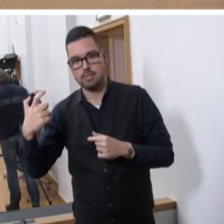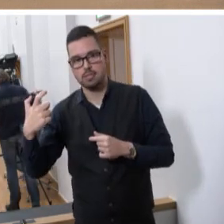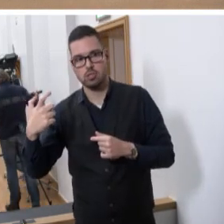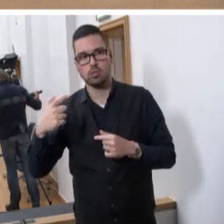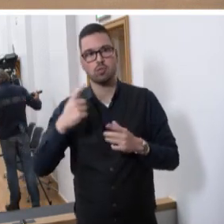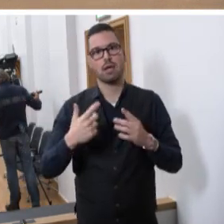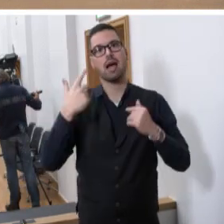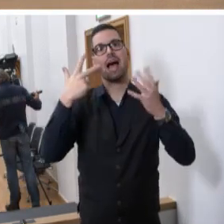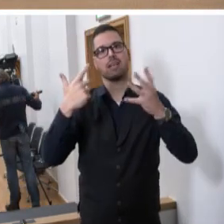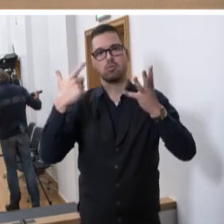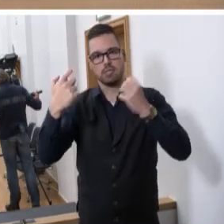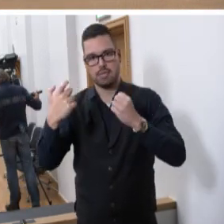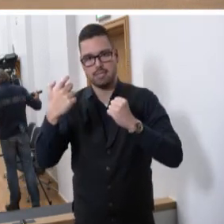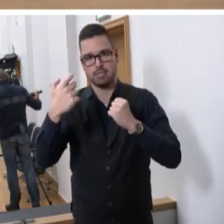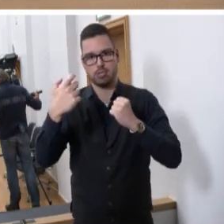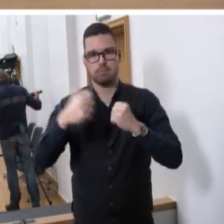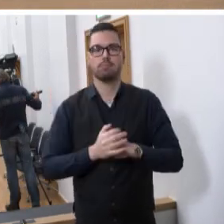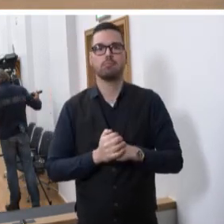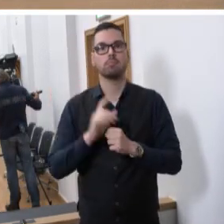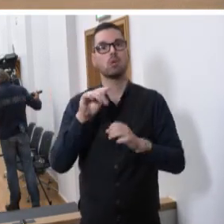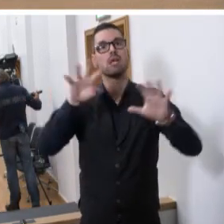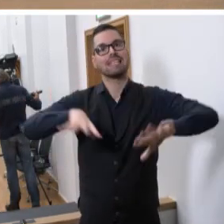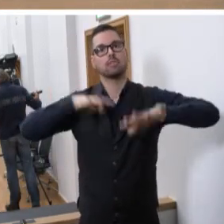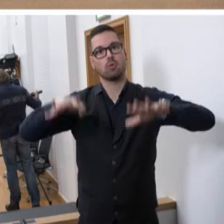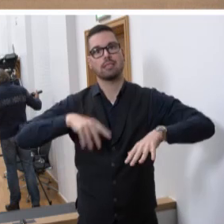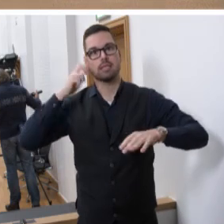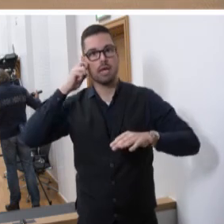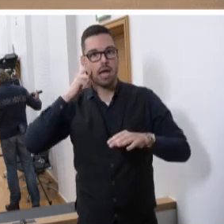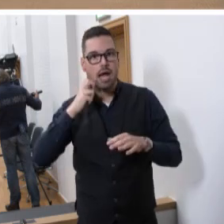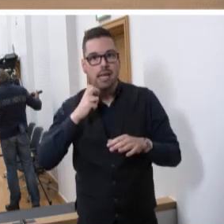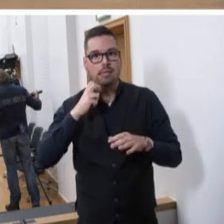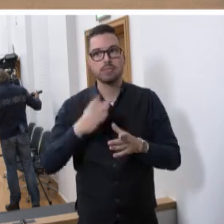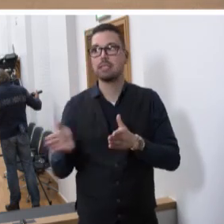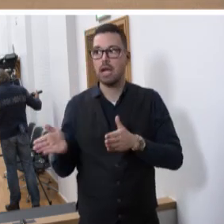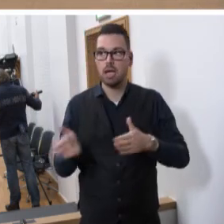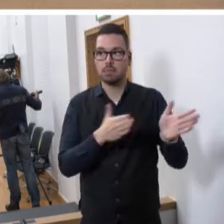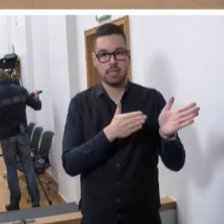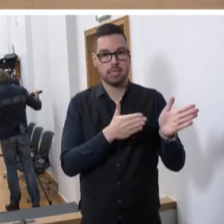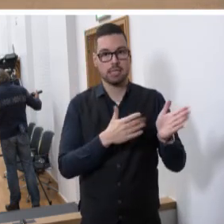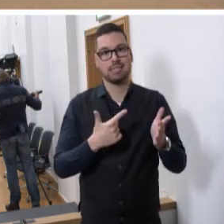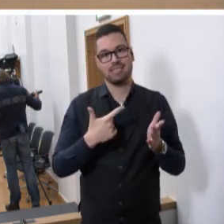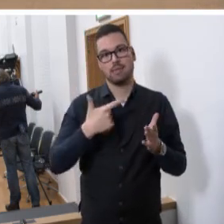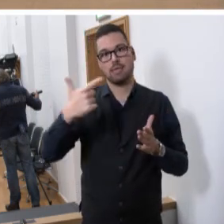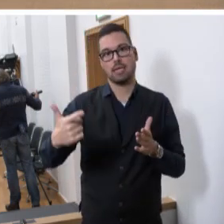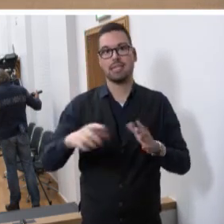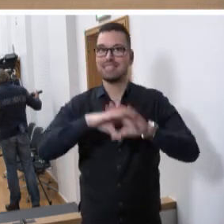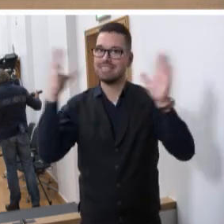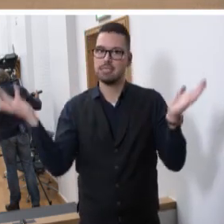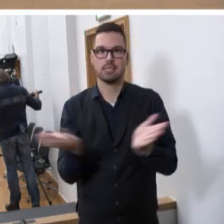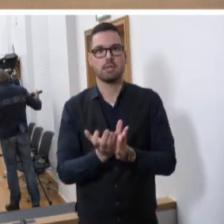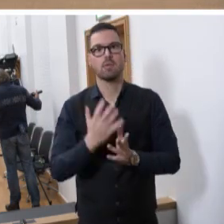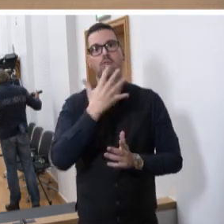28. Das bedeutet, dass 19 altersbedingten Abgängen eben in den kommenden zwei Jahren insgesamt